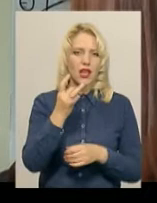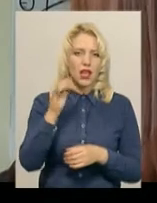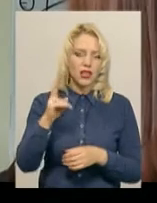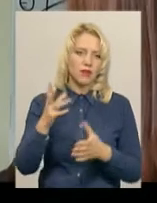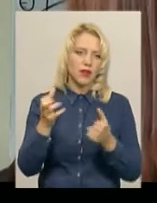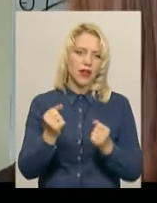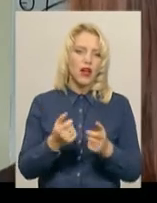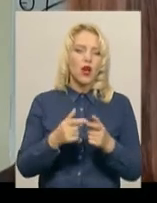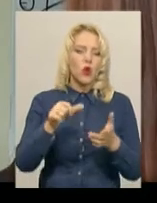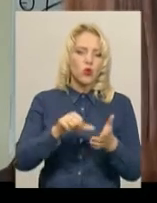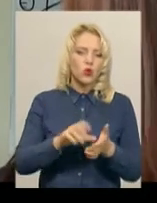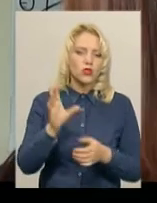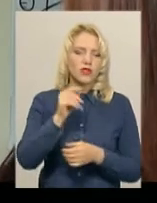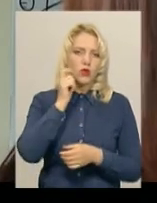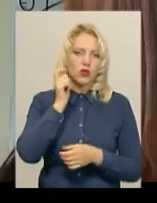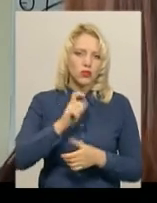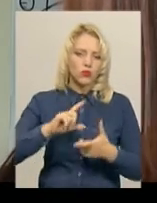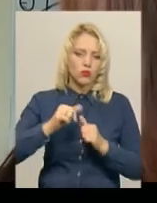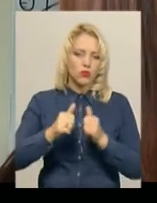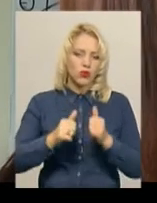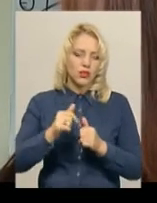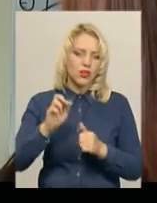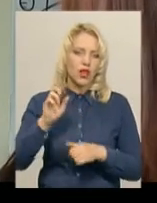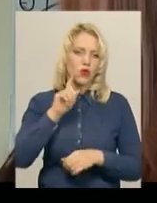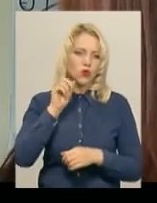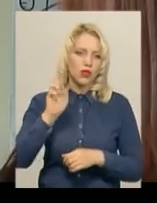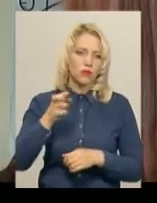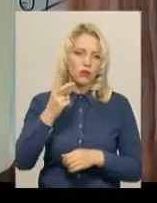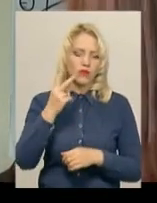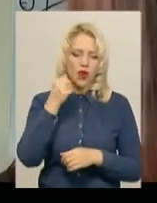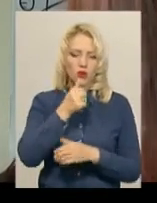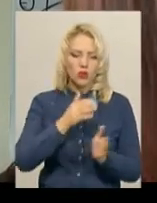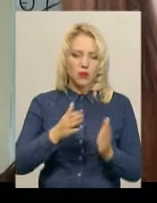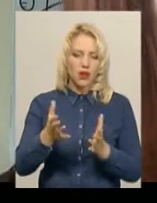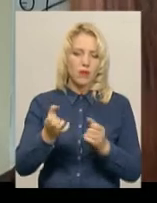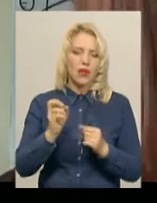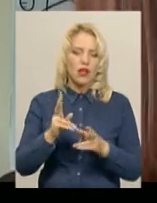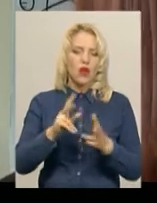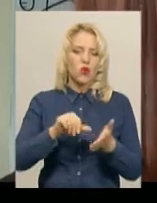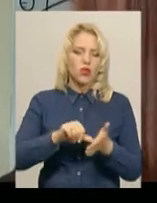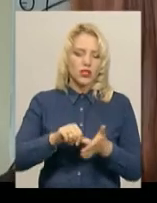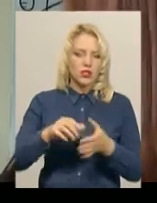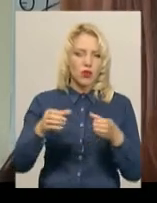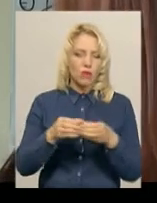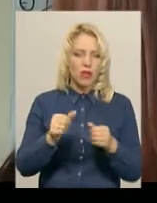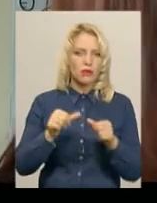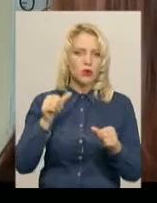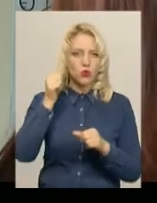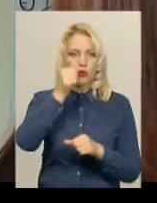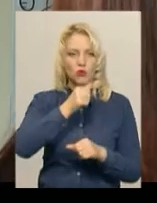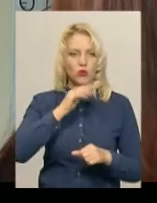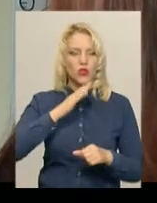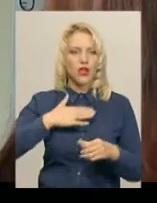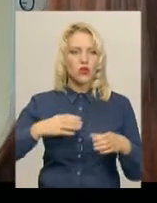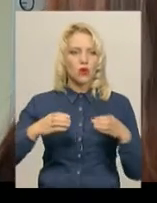у всеукраїнському турнірі юних біологів. Два роки підряд я брала участь як просто учасник команди, при чому минулого року наша